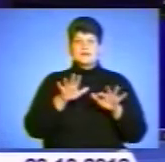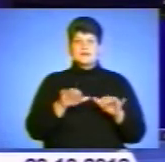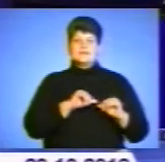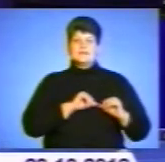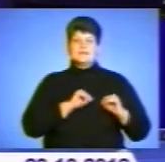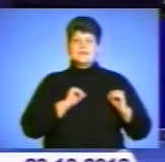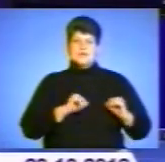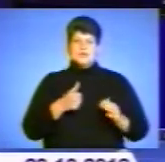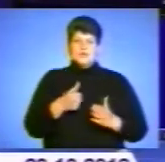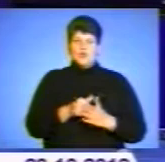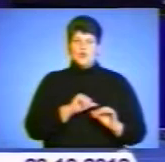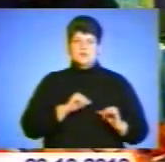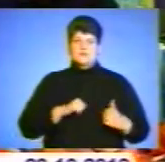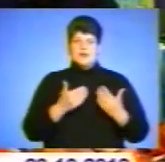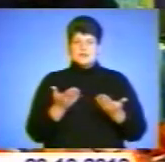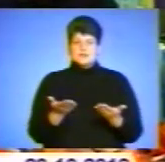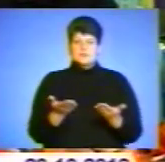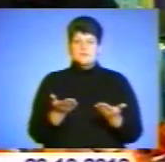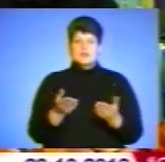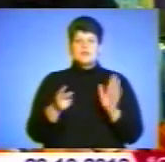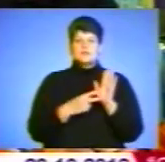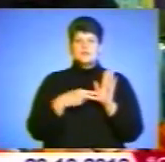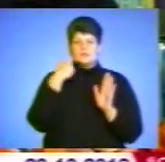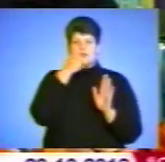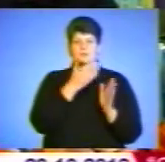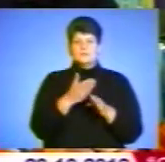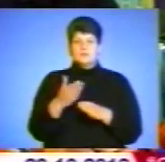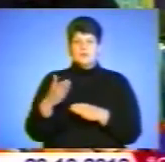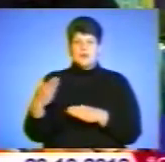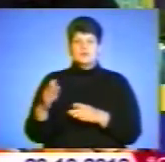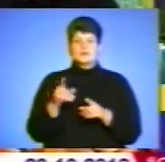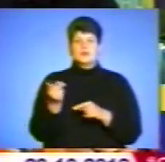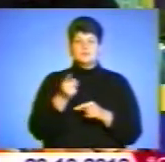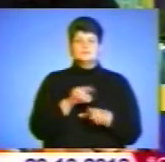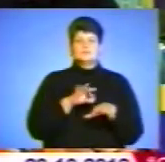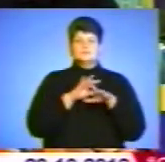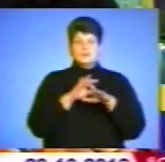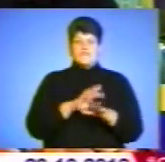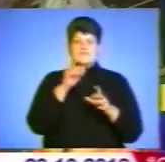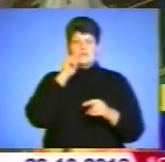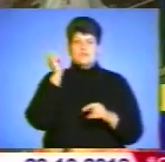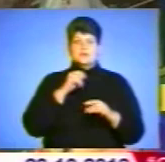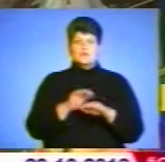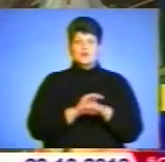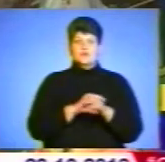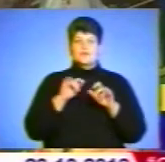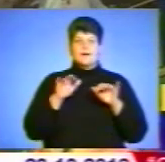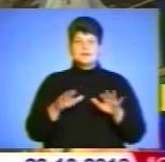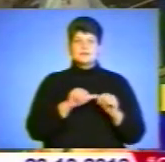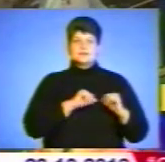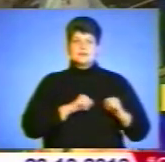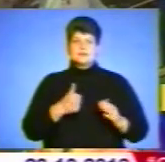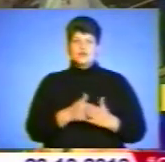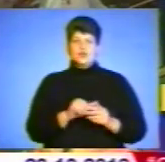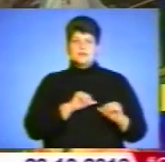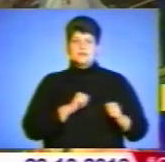серця». Подробиці у сюжеті. Сьомий рік поспіль на Тернопільщині проходить всеукраїнська благодійна акція «Серце до серця». Вже